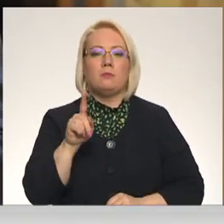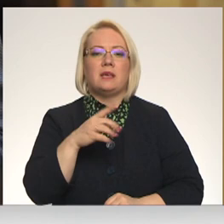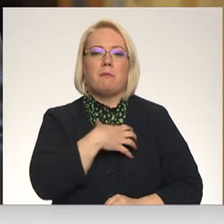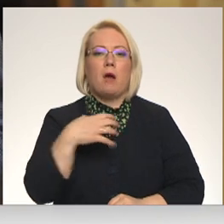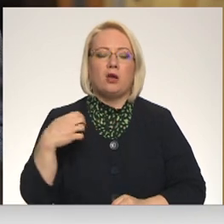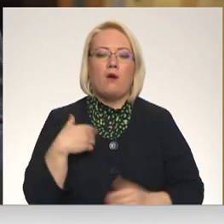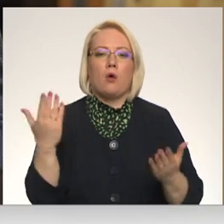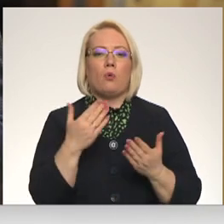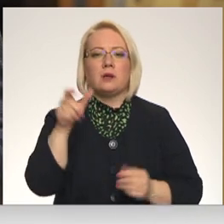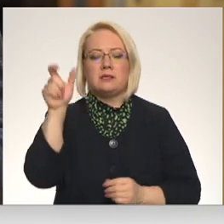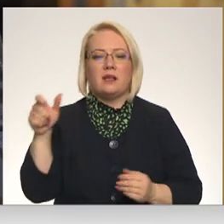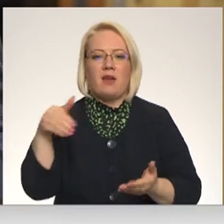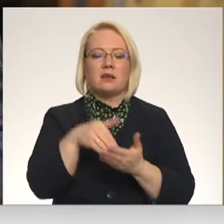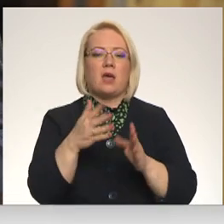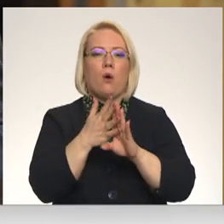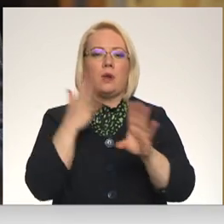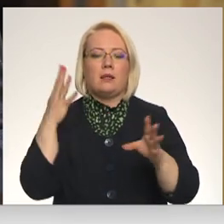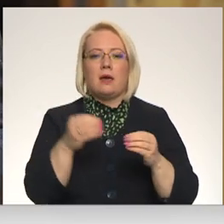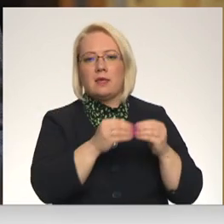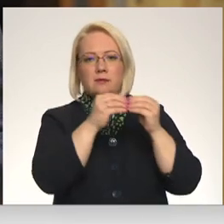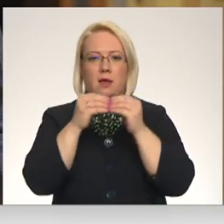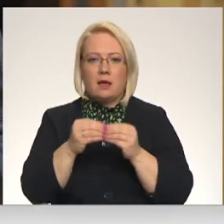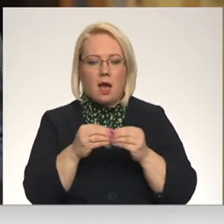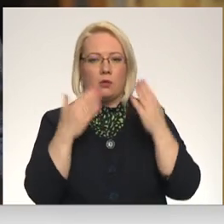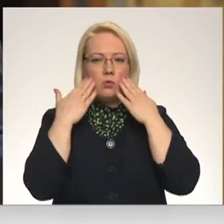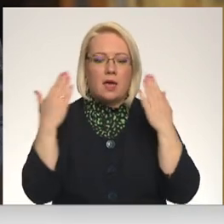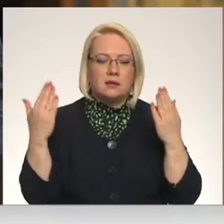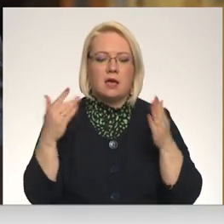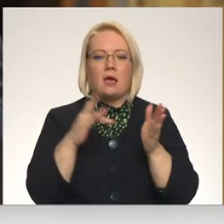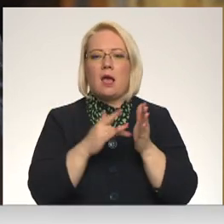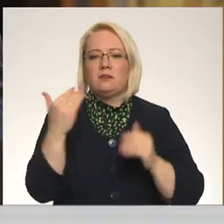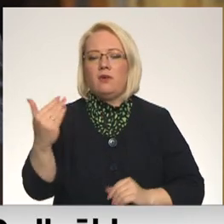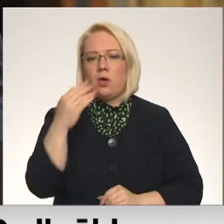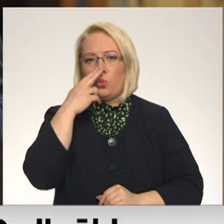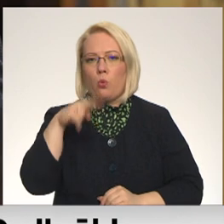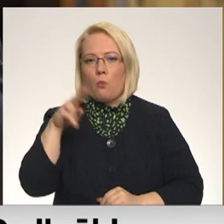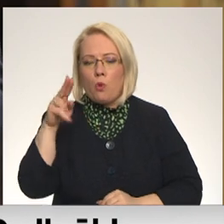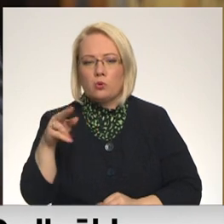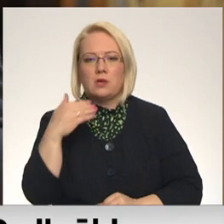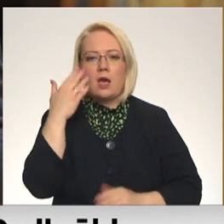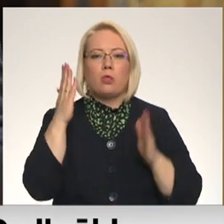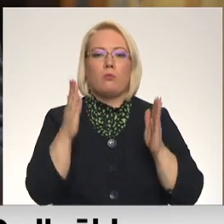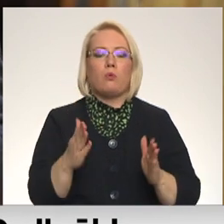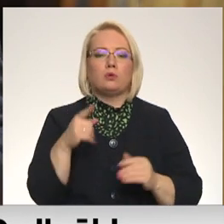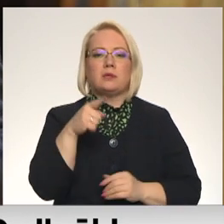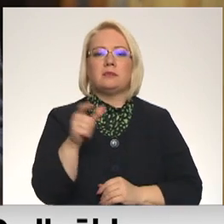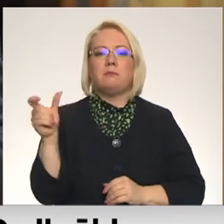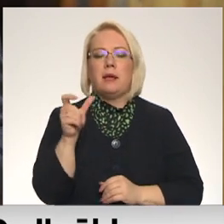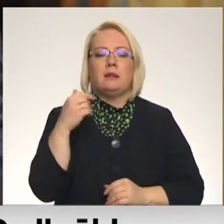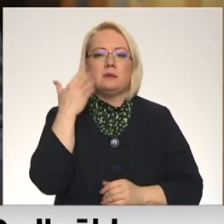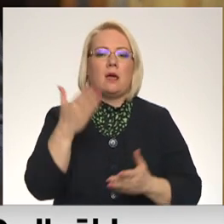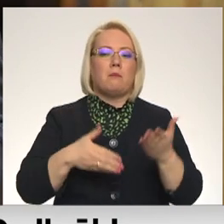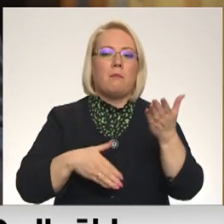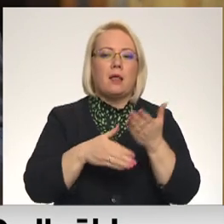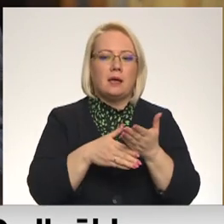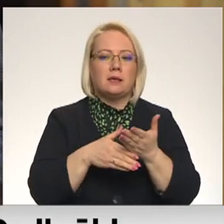stāv rindā desmit gadus un viņš nezin, nekāds jau ir kādas numors, nekad būs tas brīdis, kad viņam varēs palīdzēt